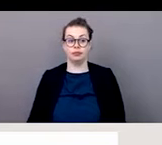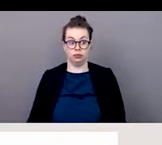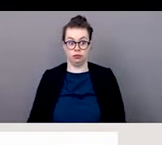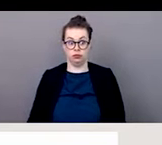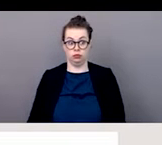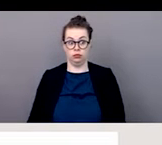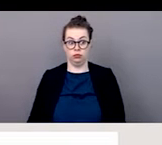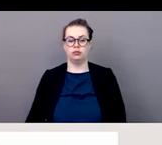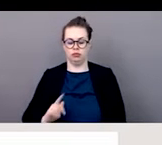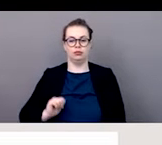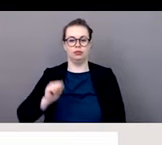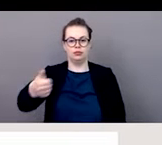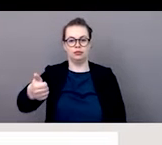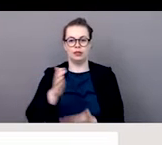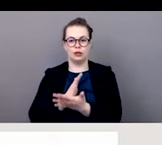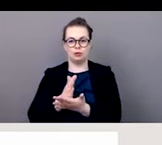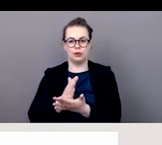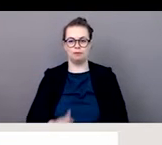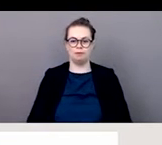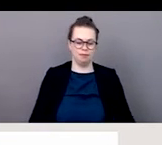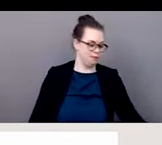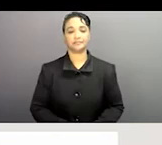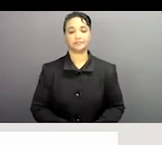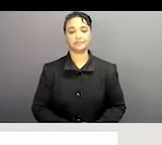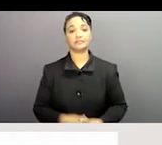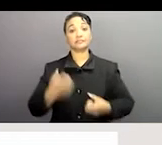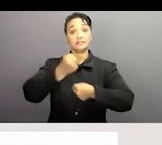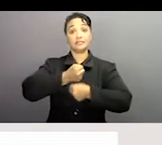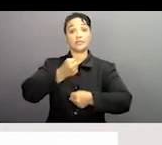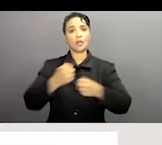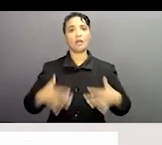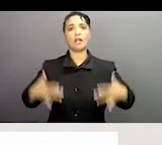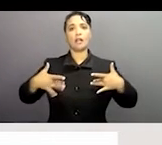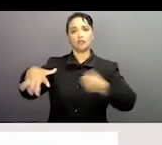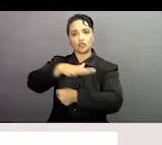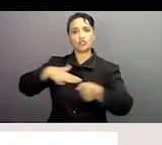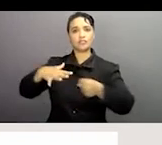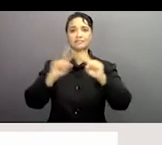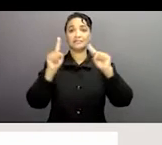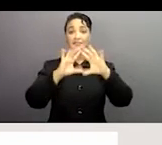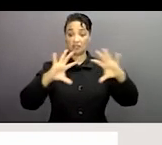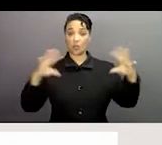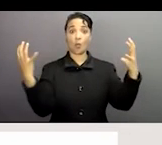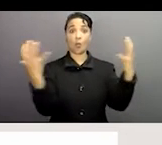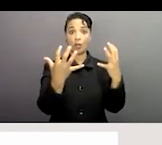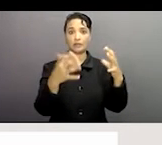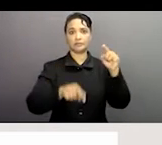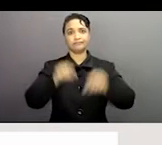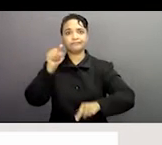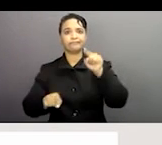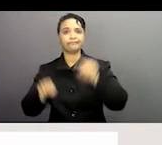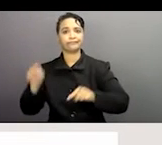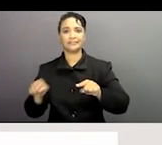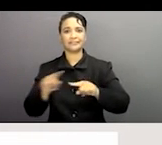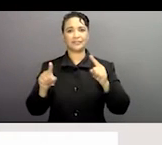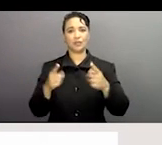ces conditions que par exemple les conditions de travail aussi et de vie le fait que ce